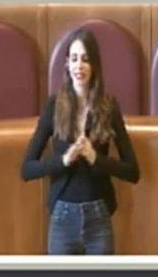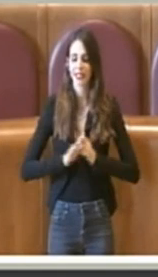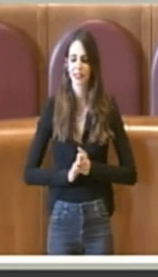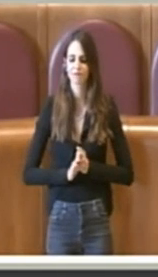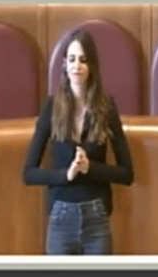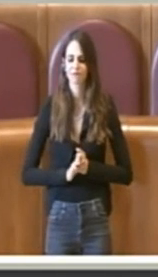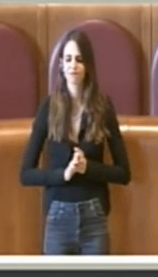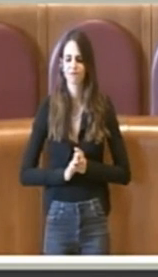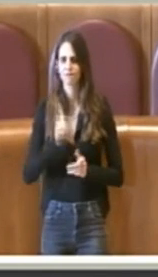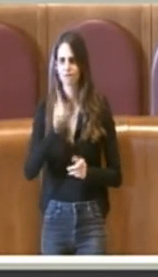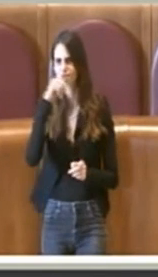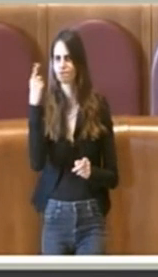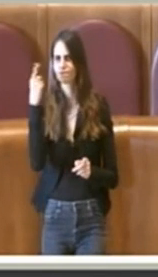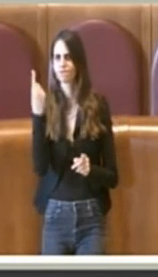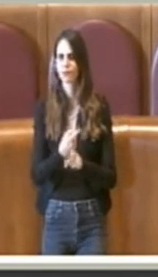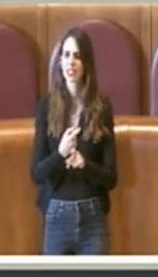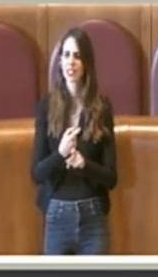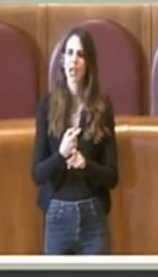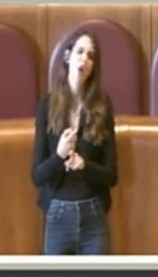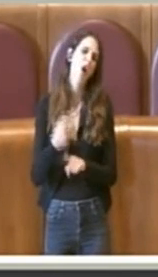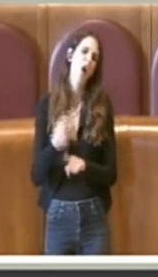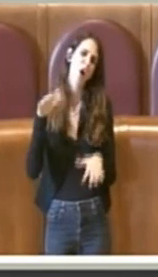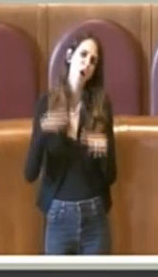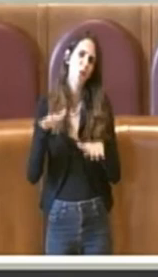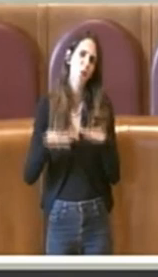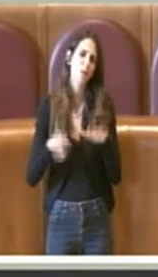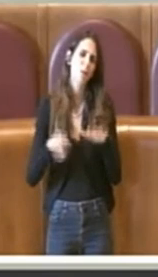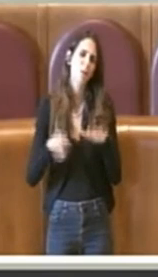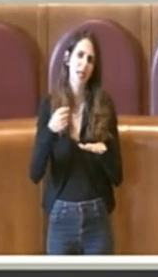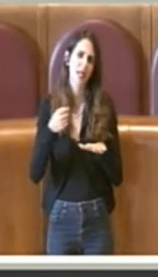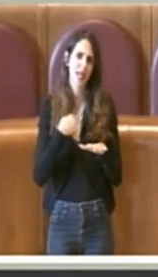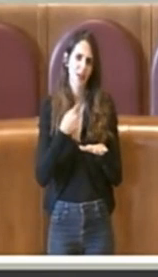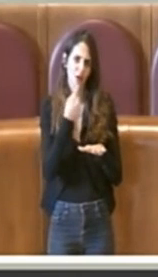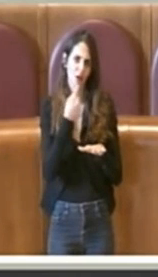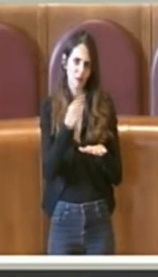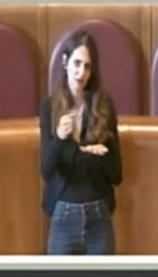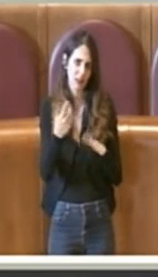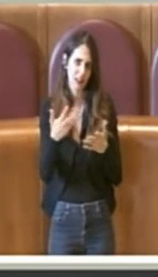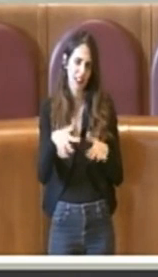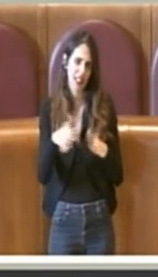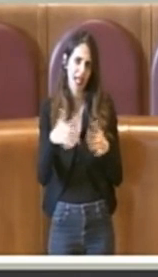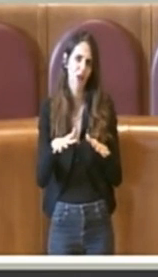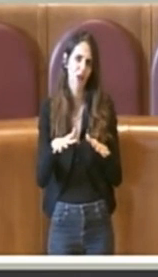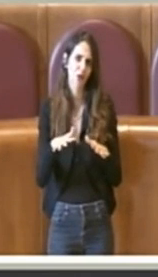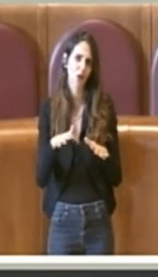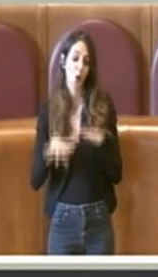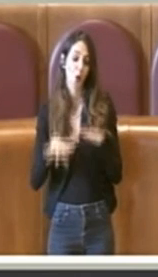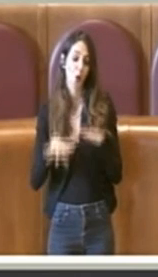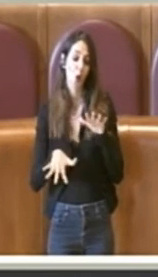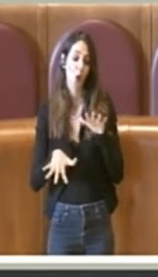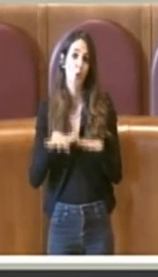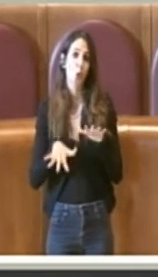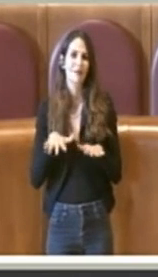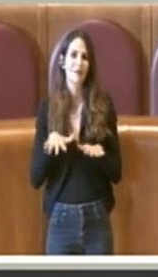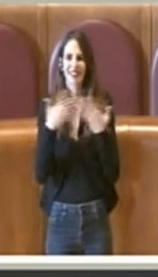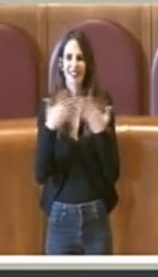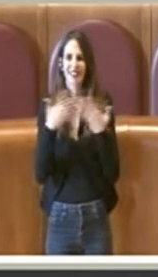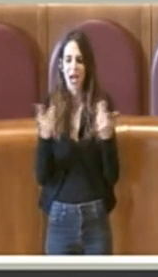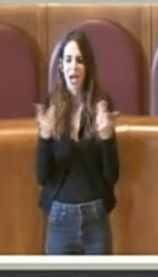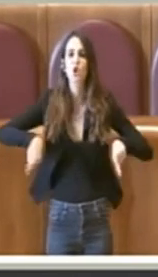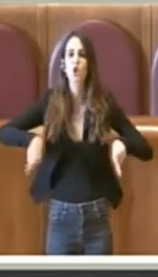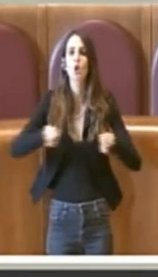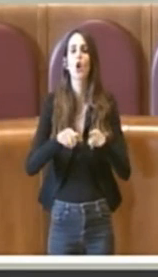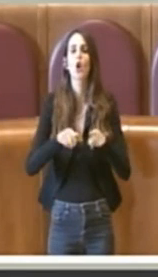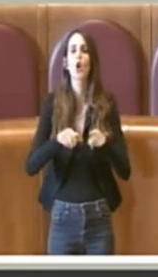Stranamente quei dubbi che io avevo espresso in forma riservata, perché era una riunione